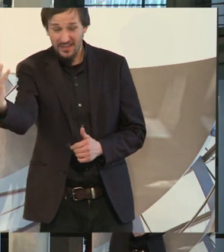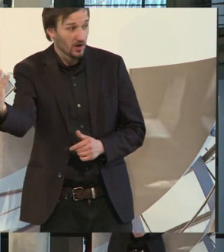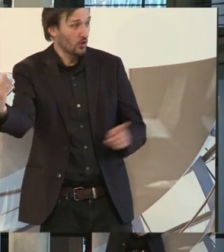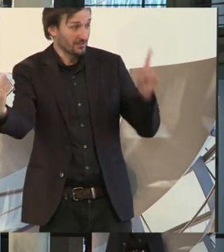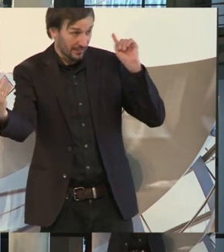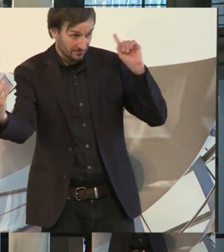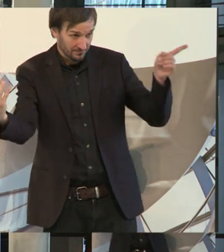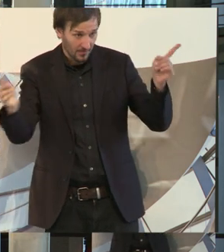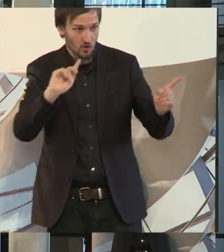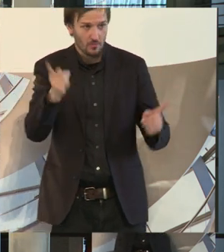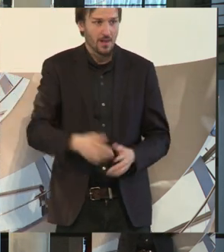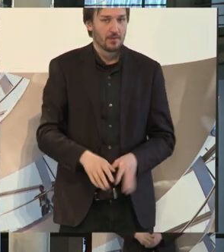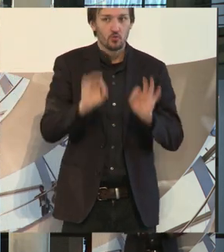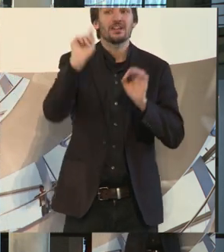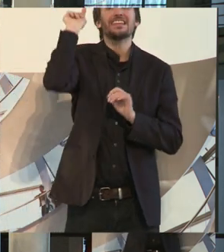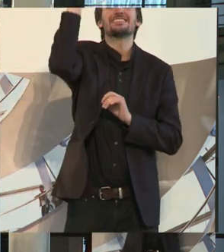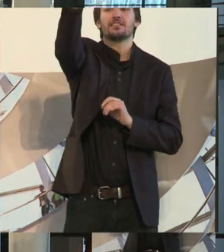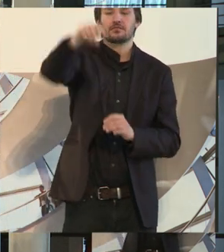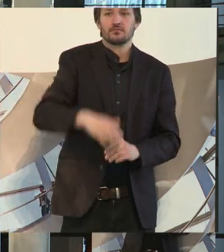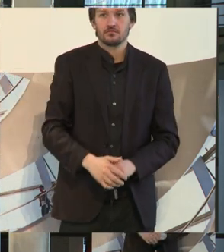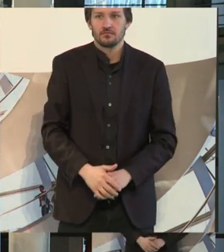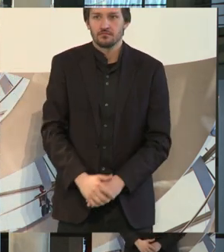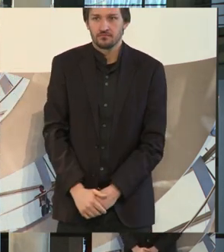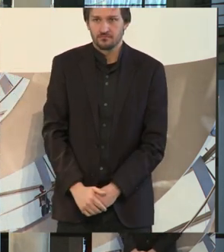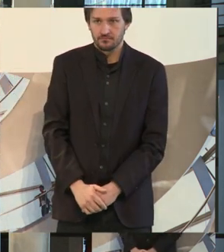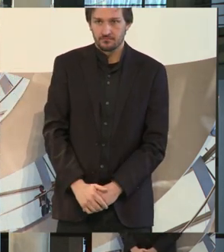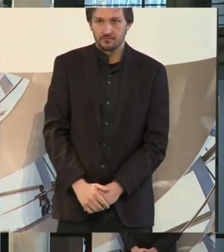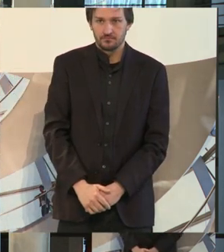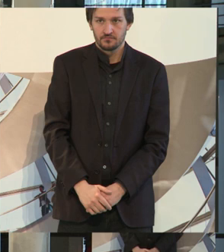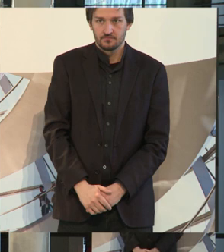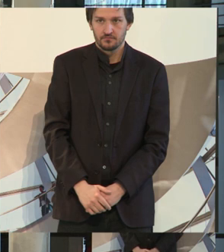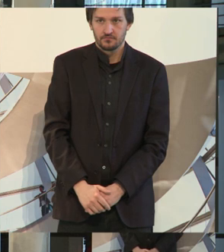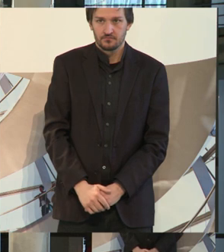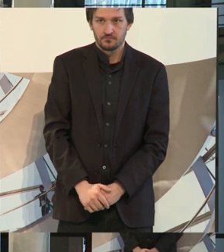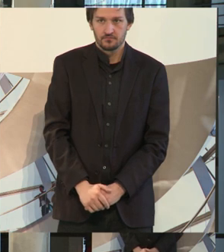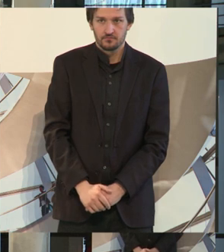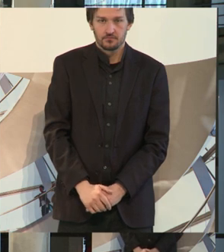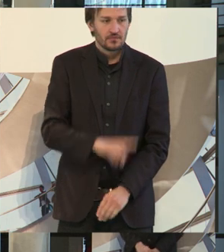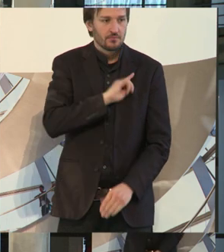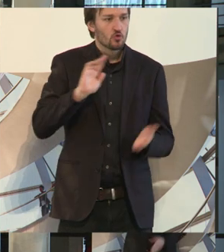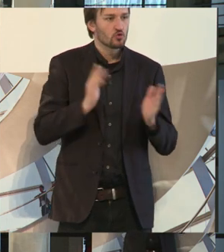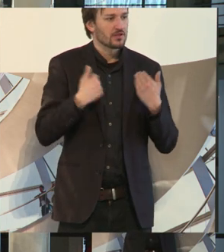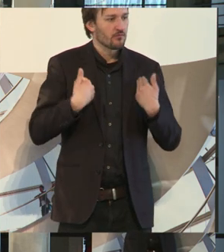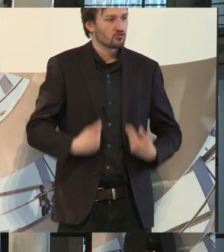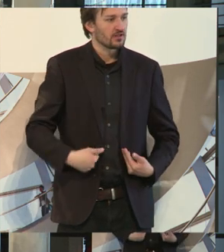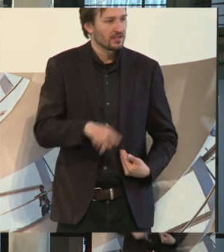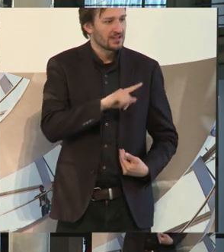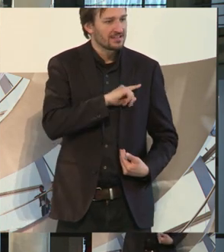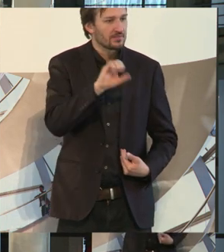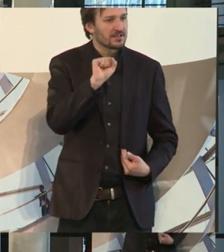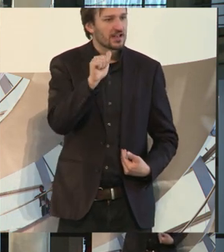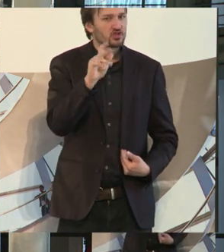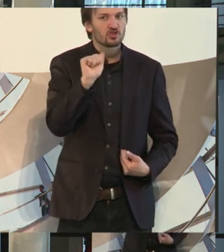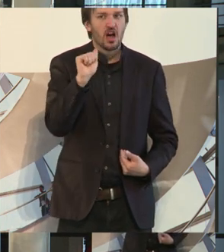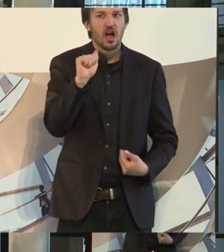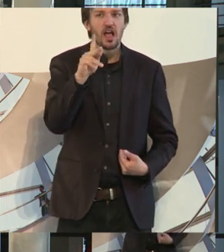links. Genau. Bitte, der Herr da hinten. Jetzt müsste es gehen, oder? Gut. Ich stelle mich kurz vor. Mein Name ist Sascha Pawolek,